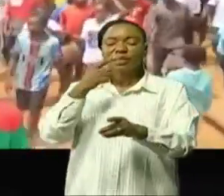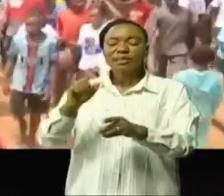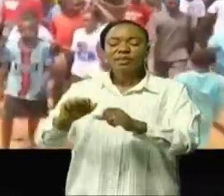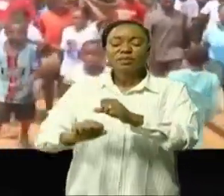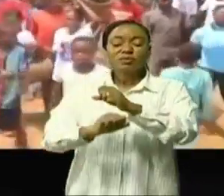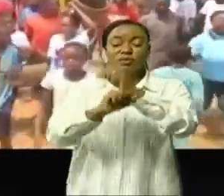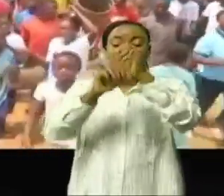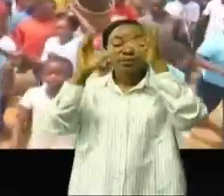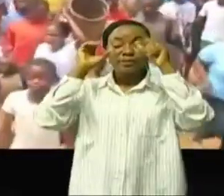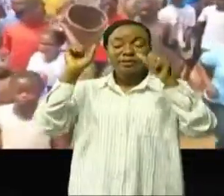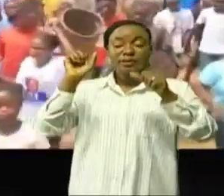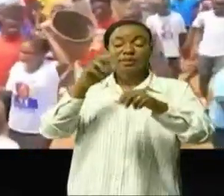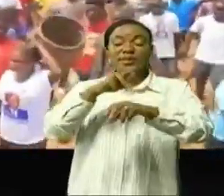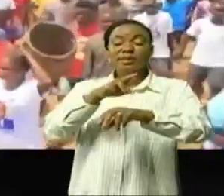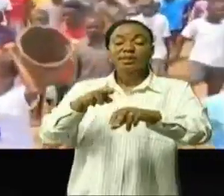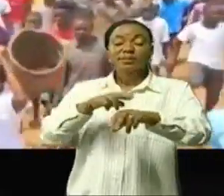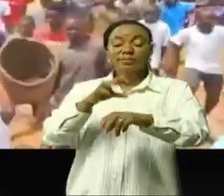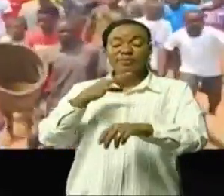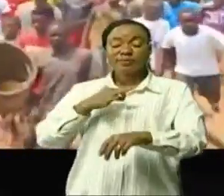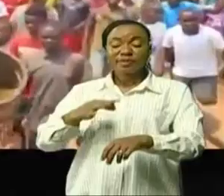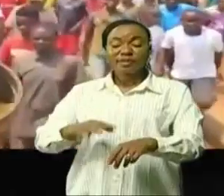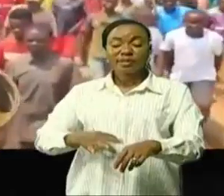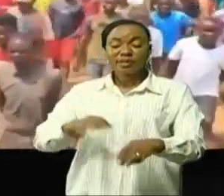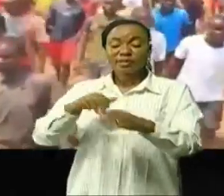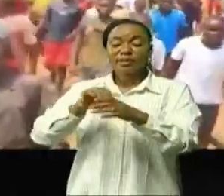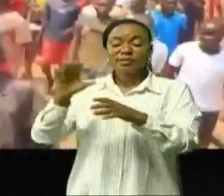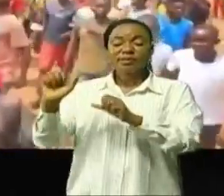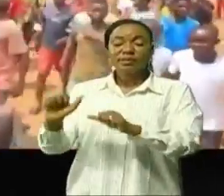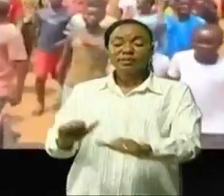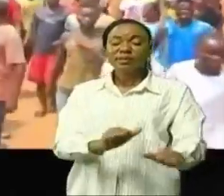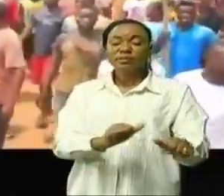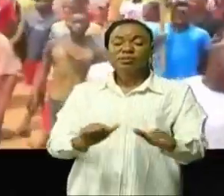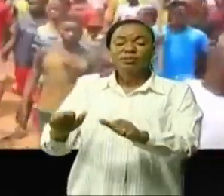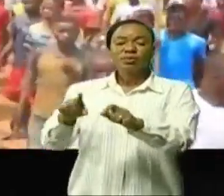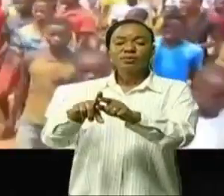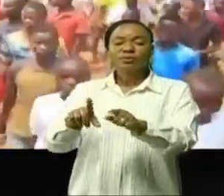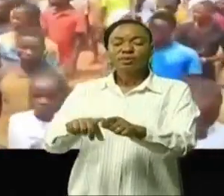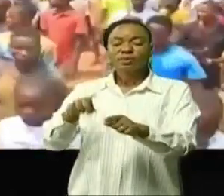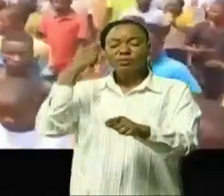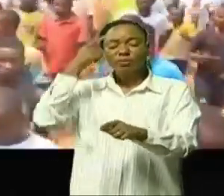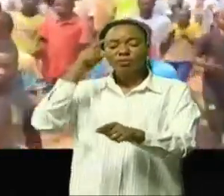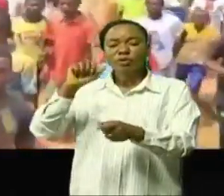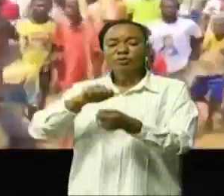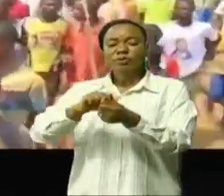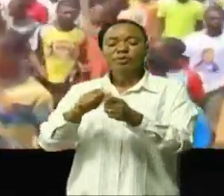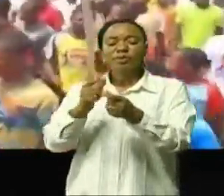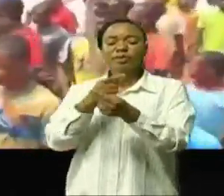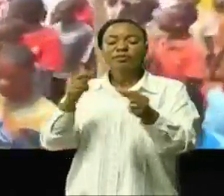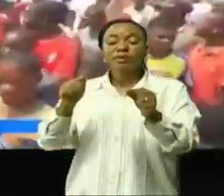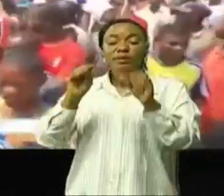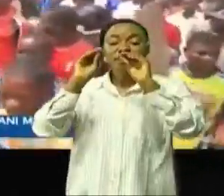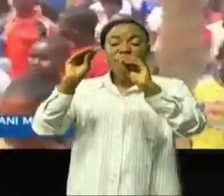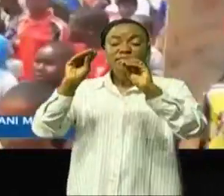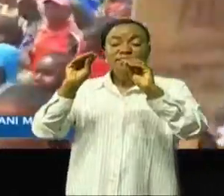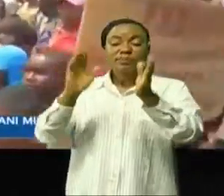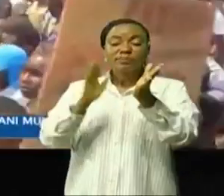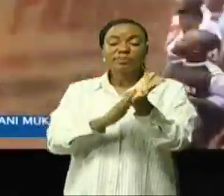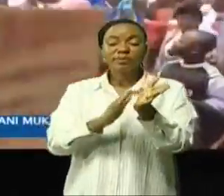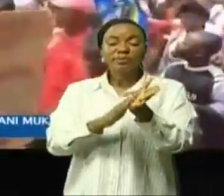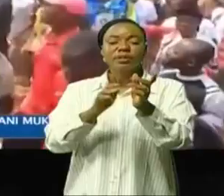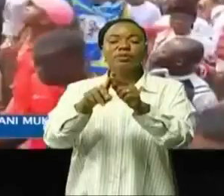président de la république Félix Antoine Tchisekedi-Chulombo surtout en ce qui concerne la gratuité de l'enseignement primaire